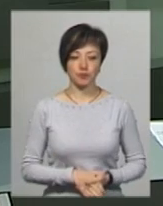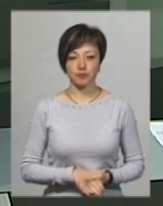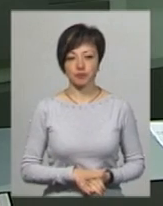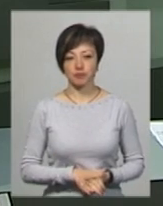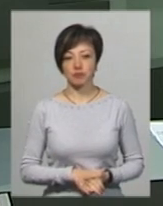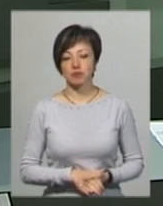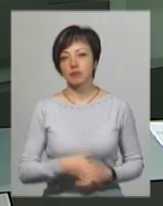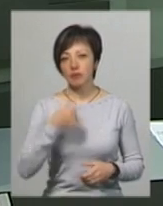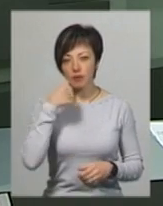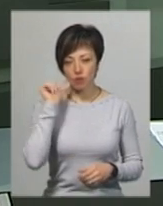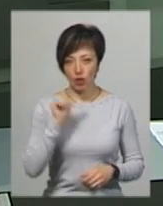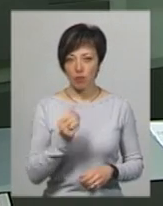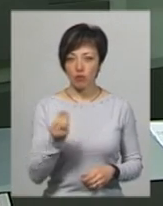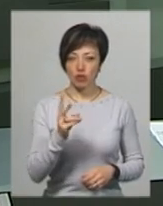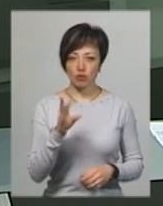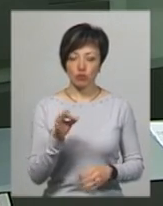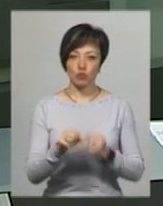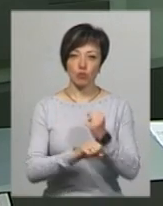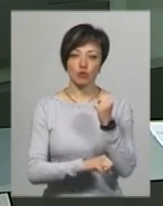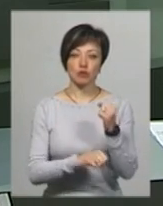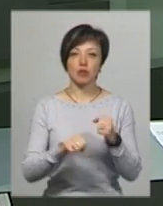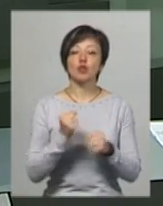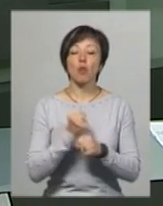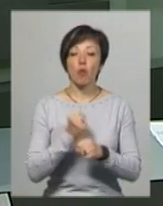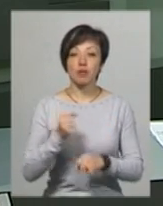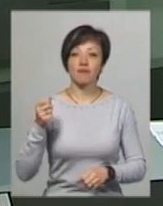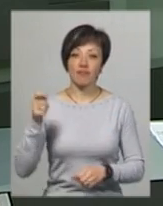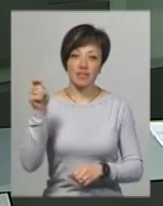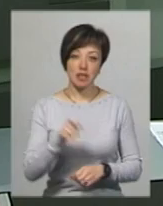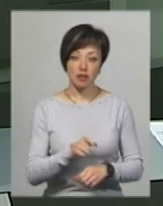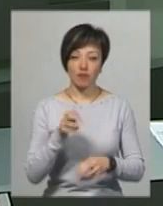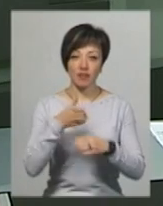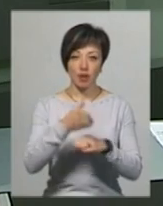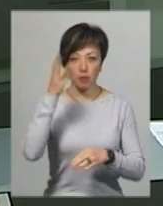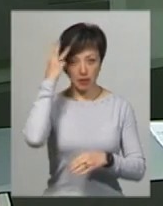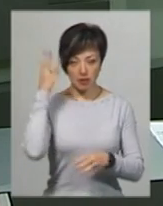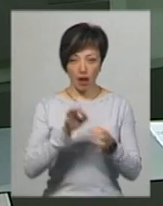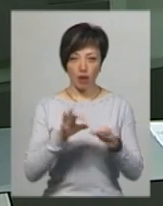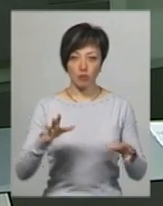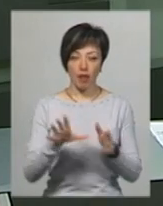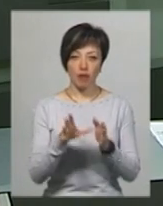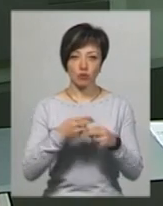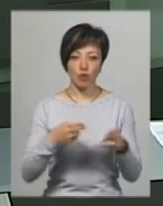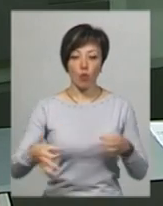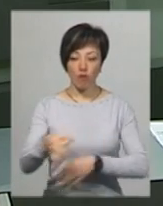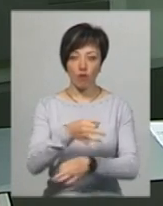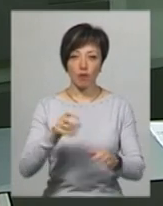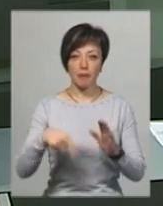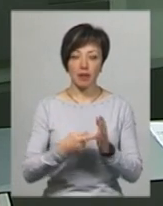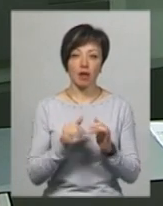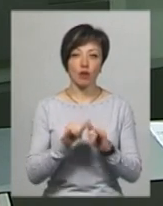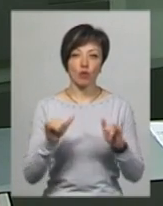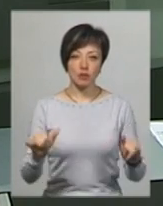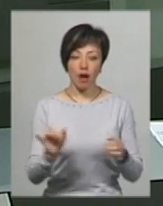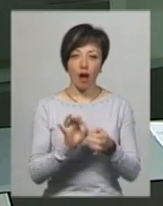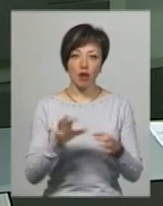Нагадаю, вчора Петро Порошенко з робочим візитом відвідав Хмельницьку атомну електростанцію в Нетішині. Обговорювали питання розвитку